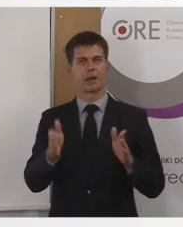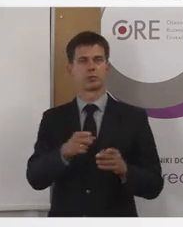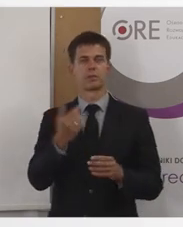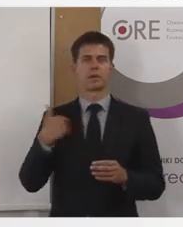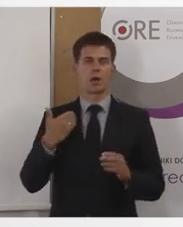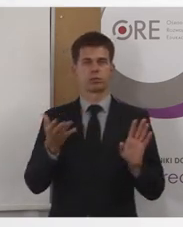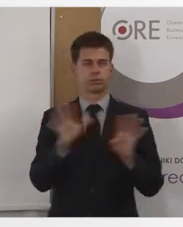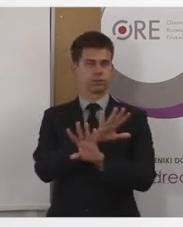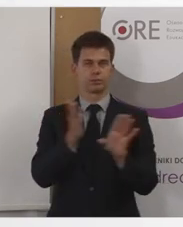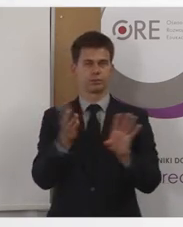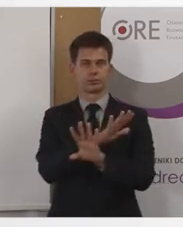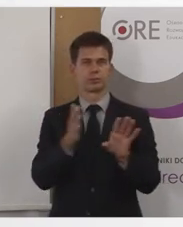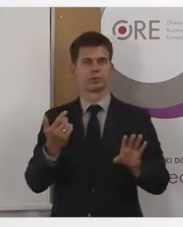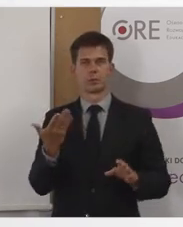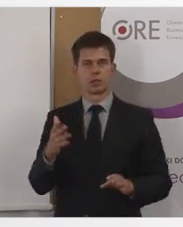powodować ataki epilepsji.